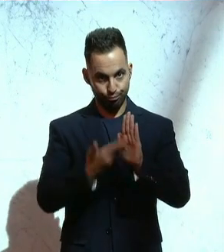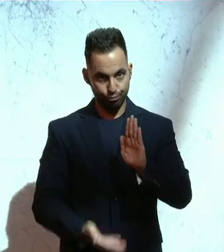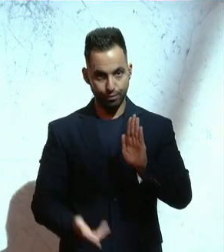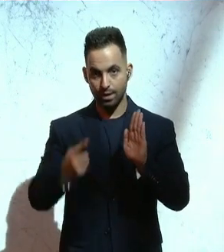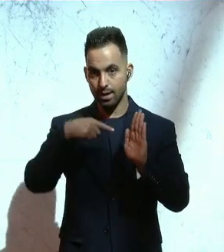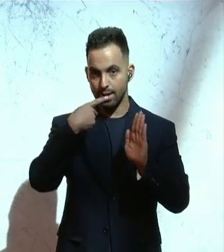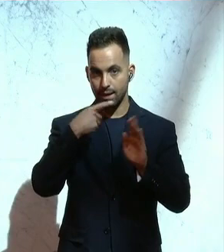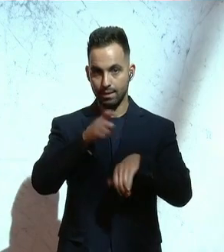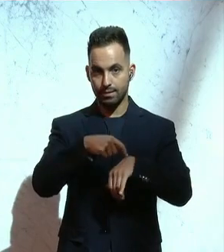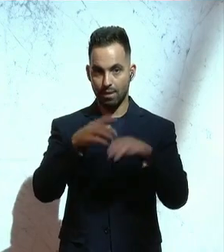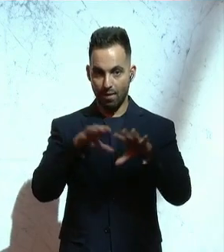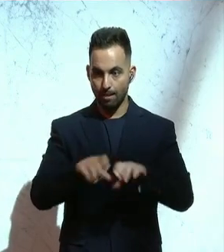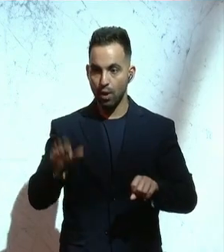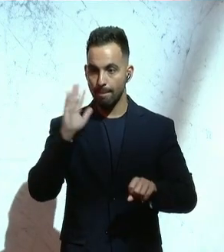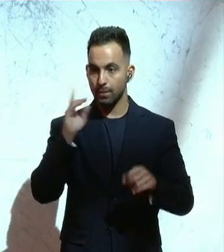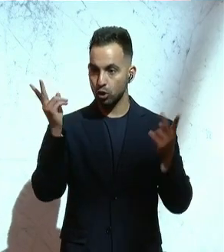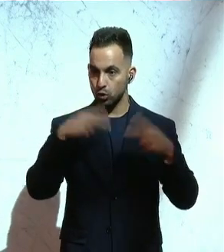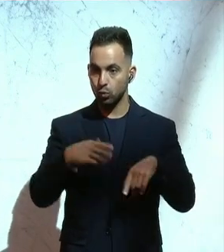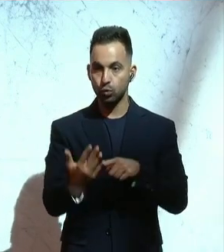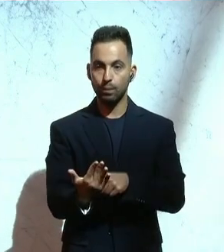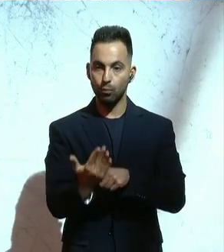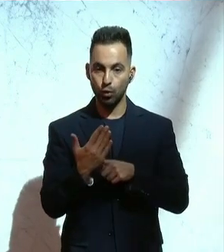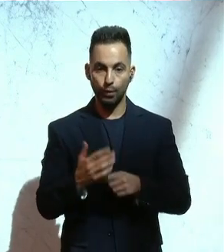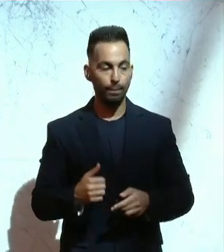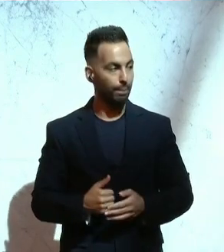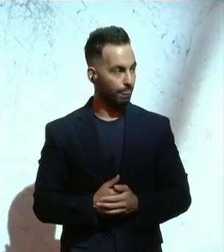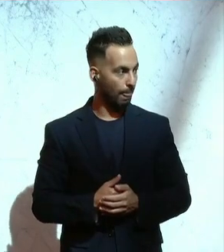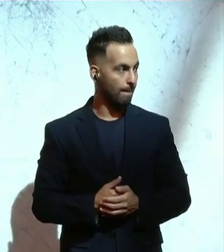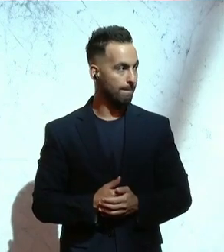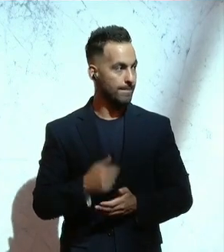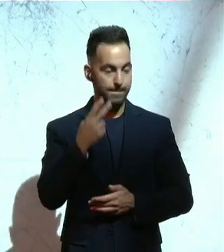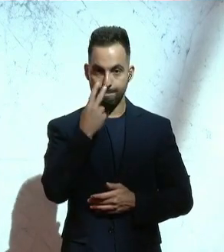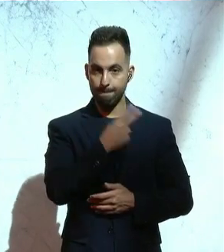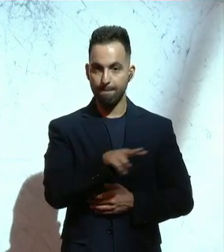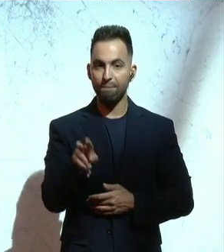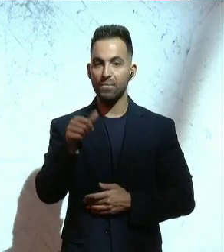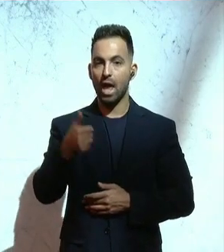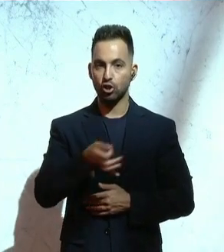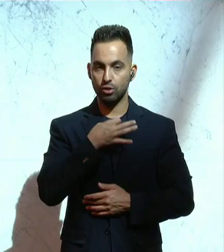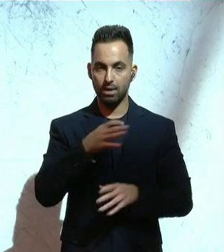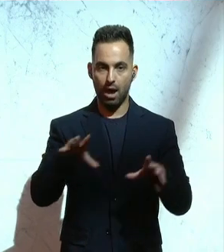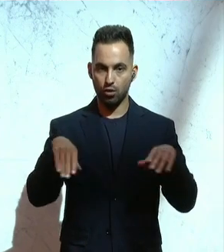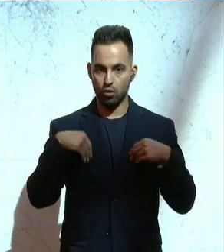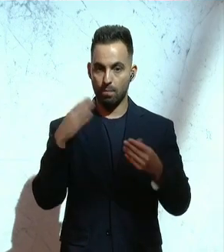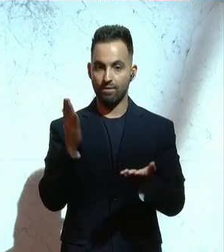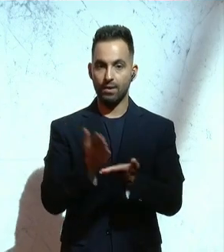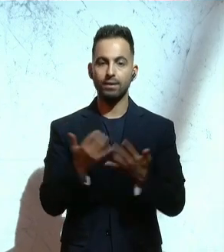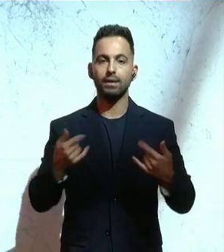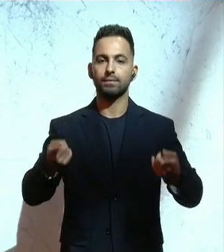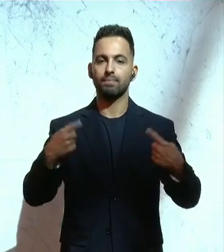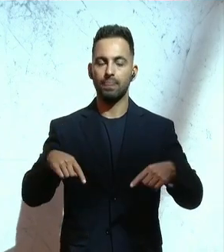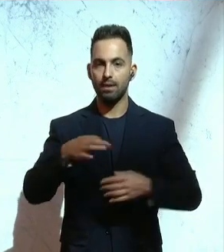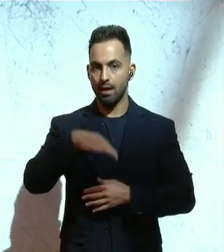Redezeitvereinbarung. Bitte um Zustimmung. Das ist einstimmig so angenommen. Damit gehen wir in die